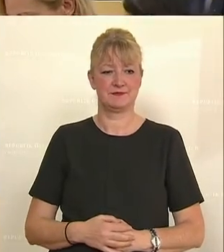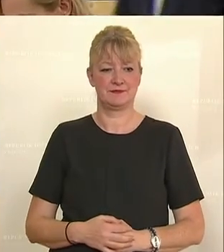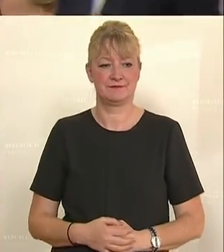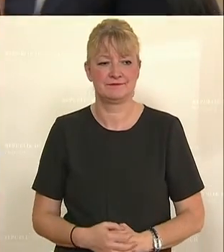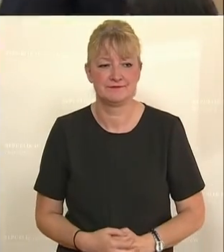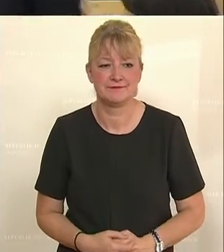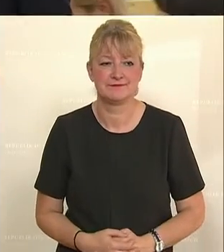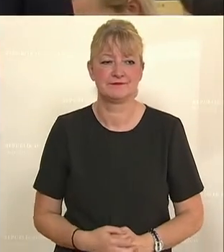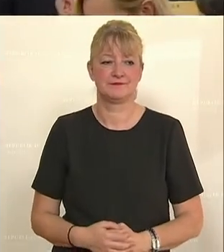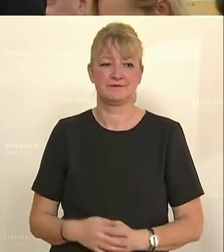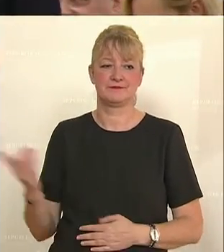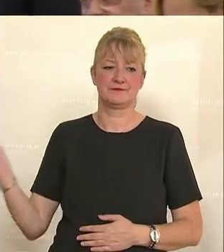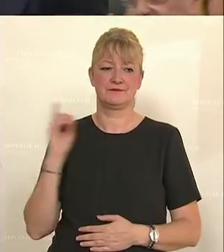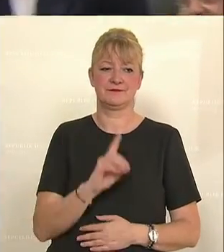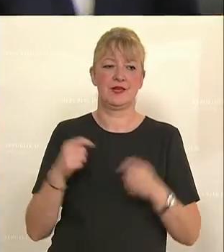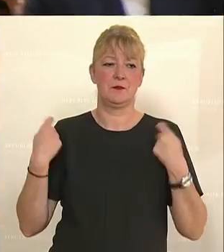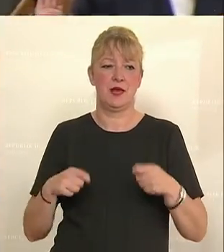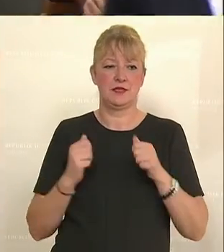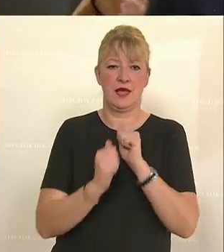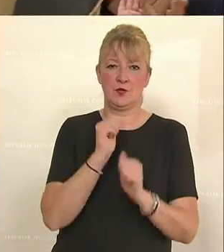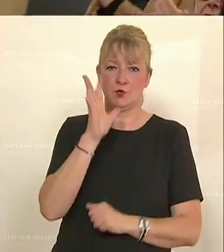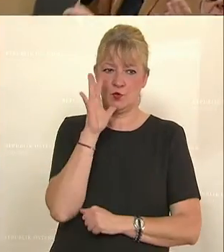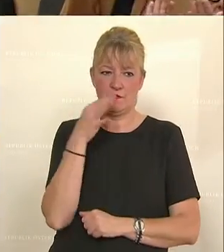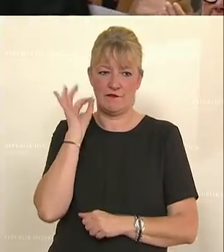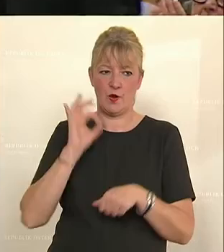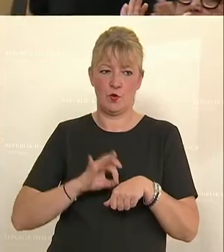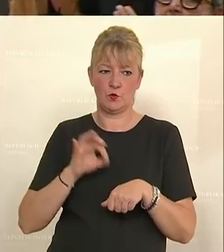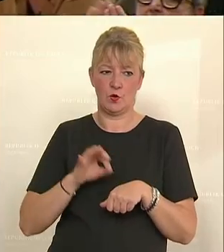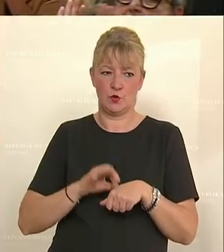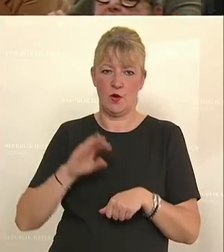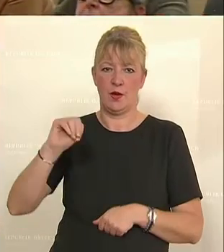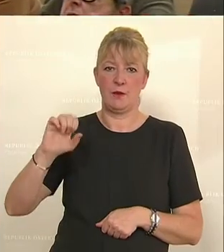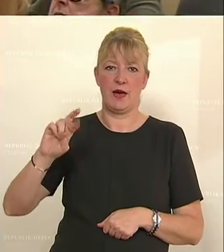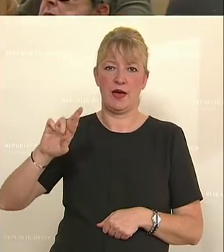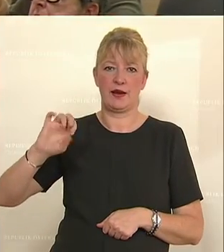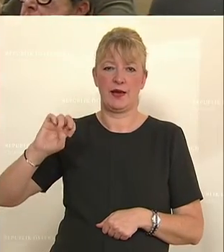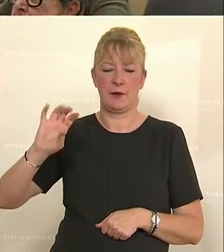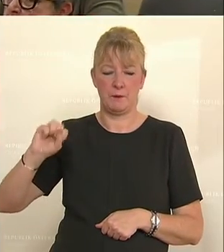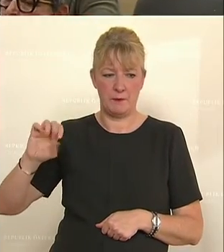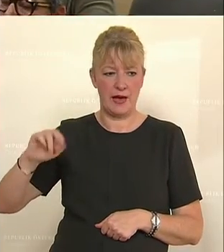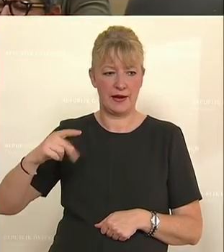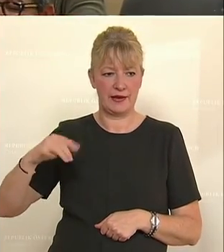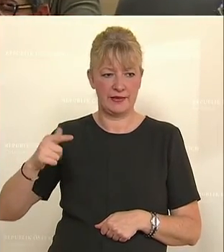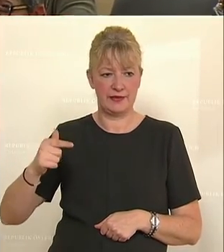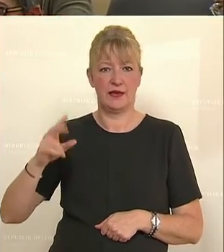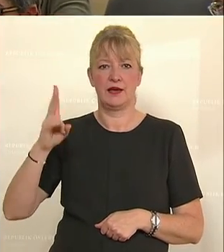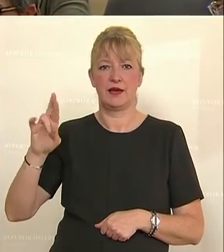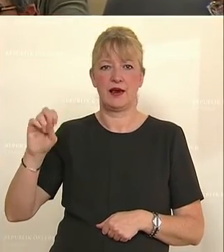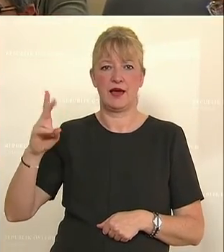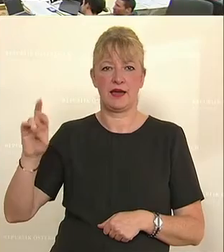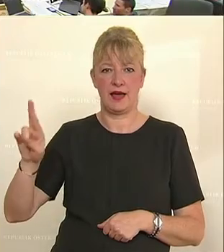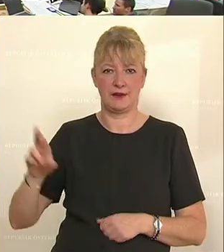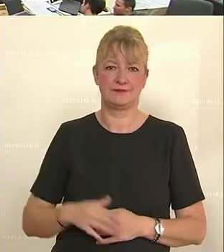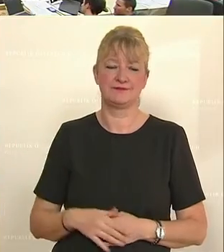Karin Greiner von der SPÖ freut sich, dass das Rechnungshofbudget um 12,8 Prozent erhöht worden ist. IT